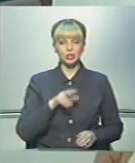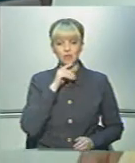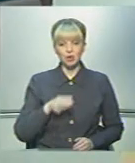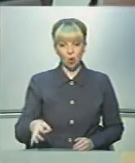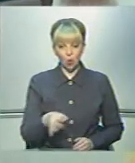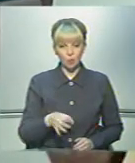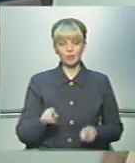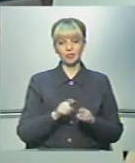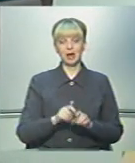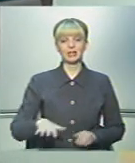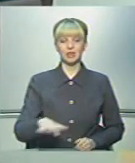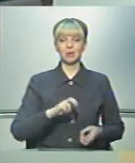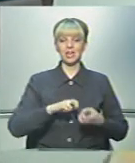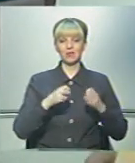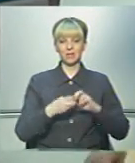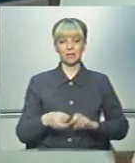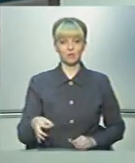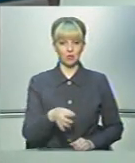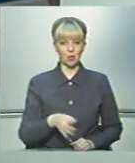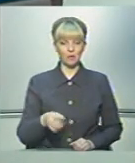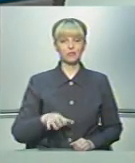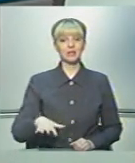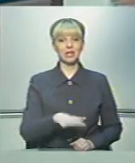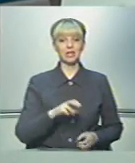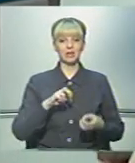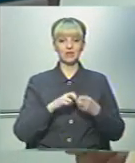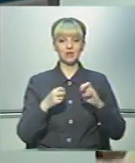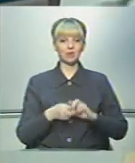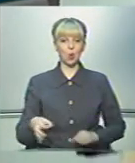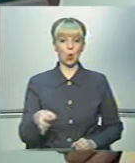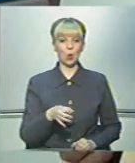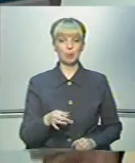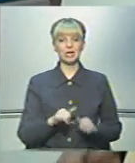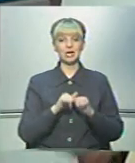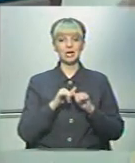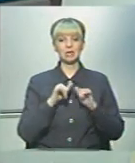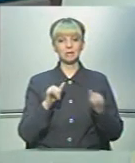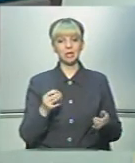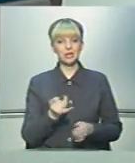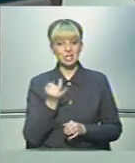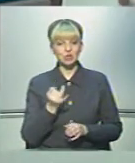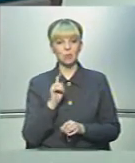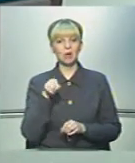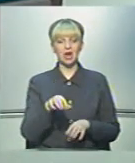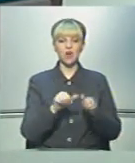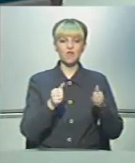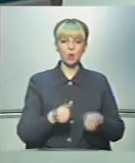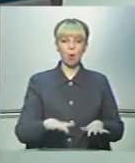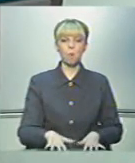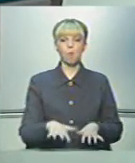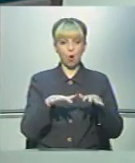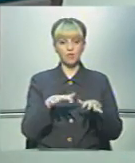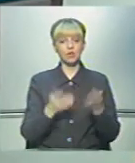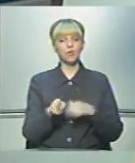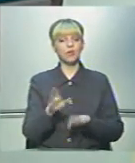області, так і встановлені на території Івано-Франківської області. На території Івано-Франківської області нас більше інтересує, тому що там формується повінь,